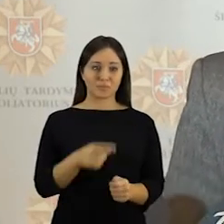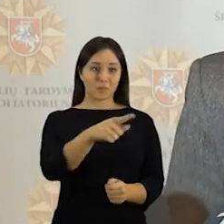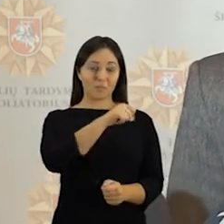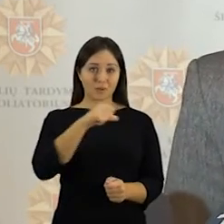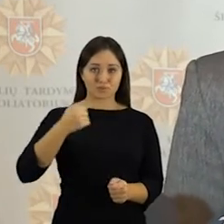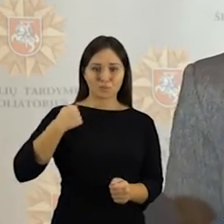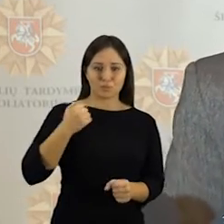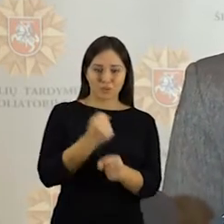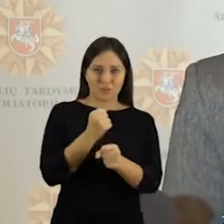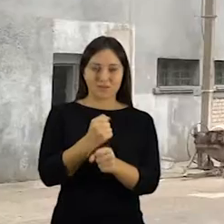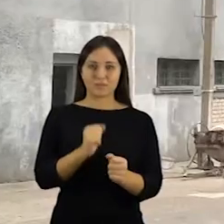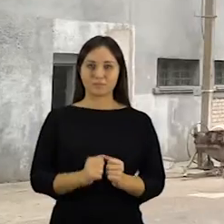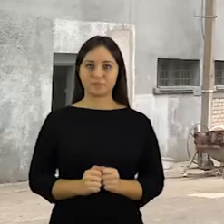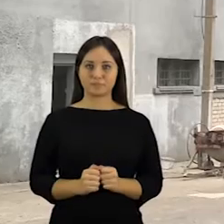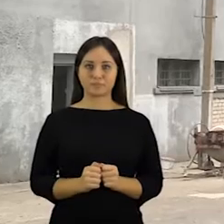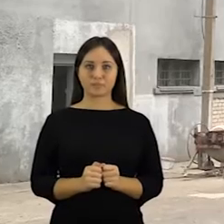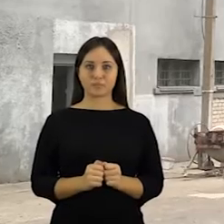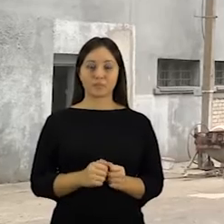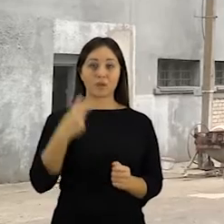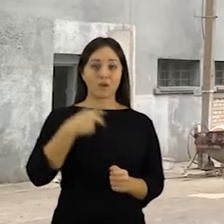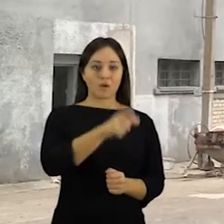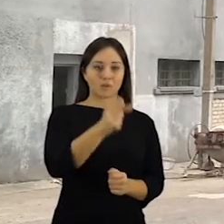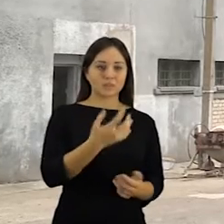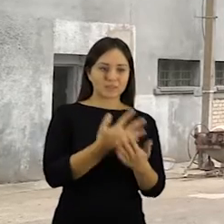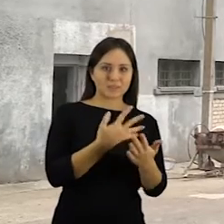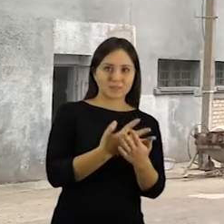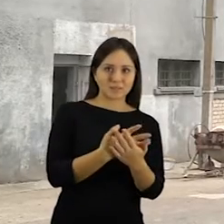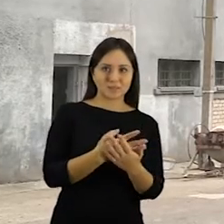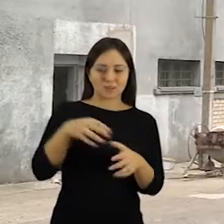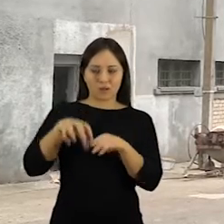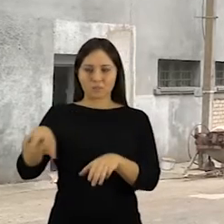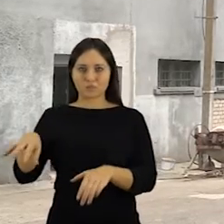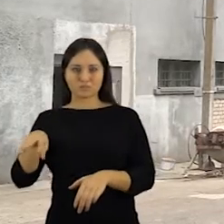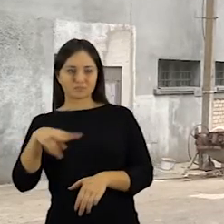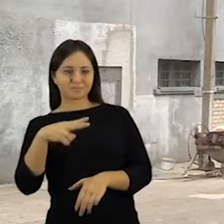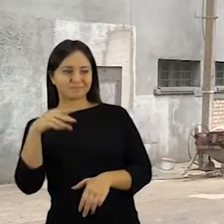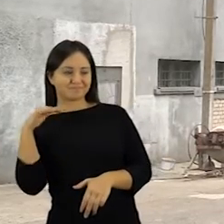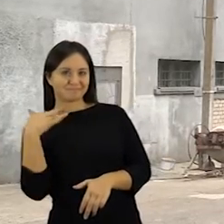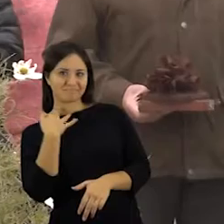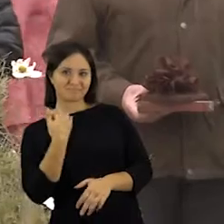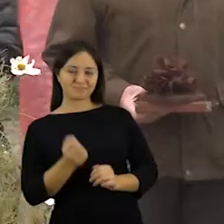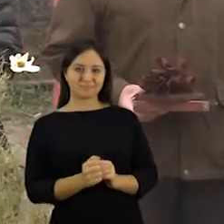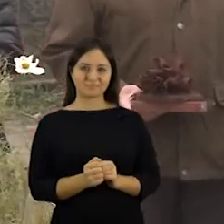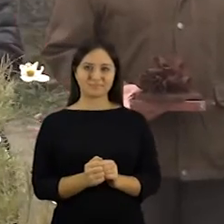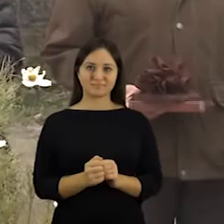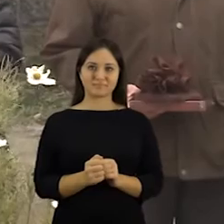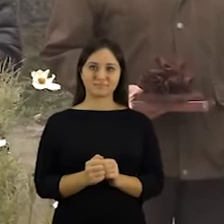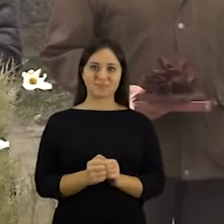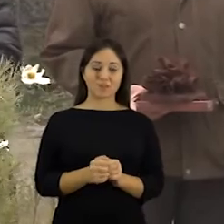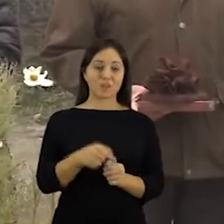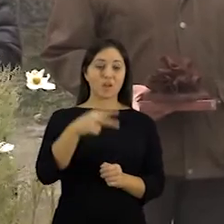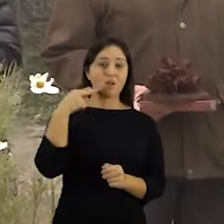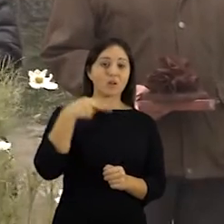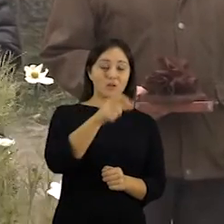kad yra noras jų pačių. Užsidėgimu ir noru darbuotis kaliniai stebina ir pačią tardymų izoliatorius administraciją. Stebinti